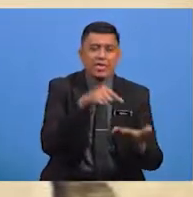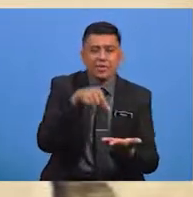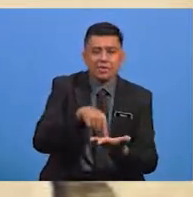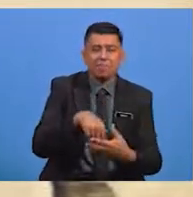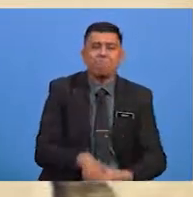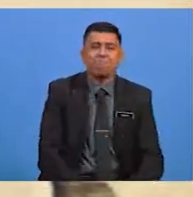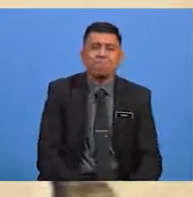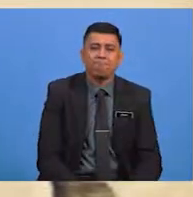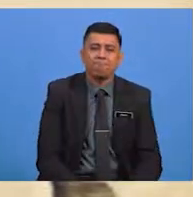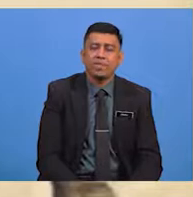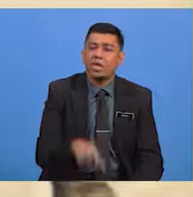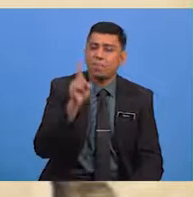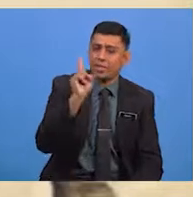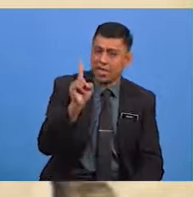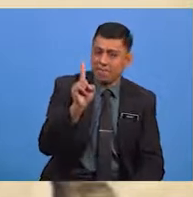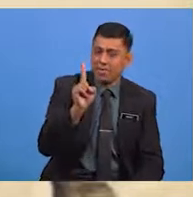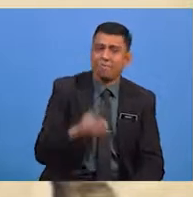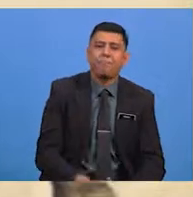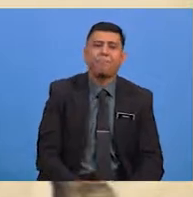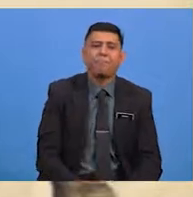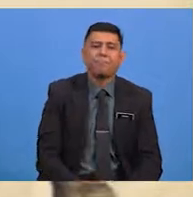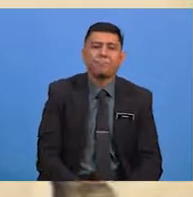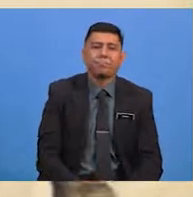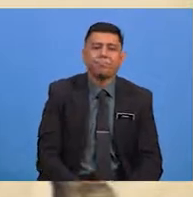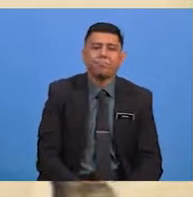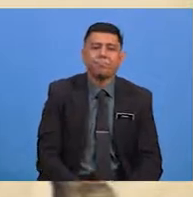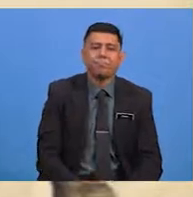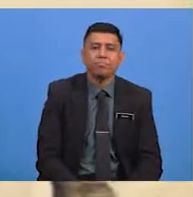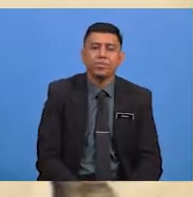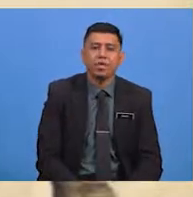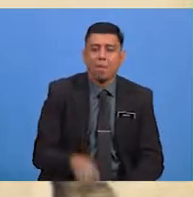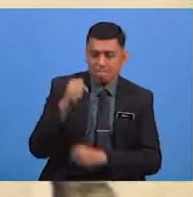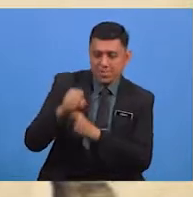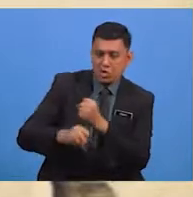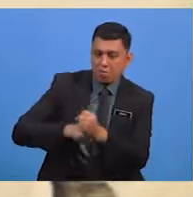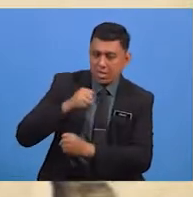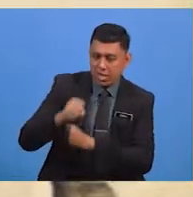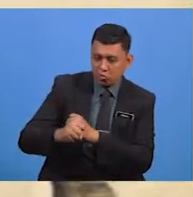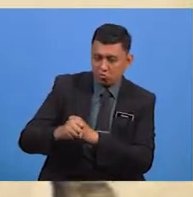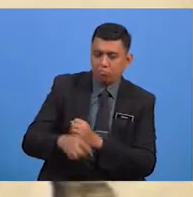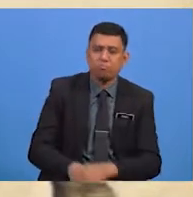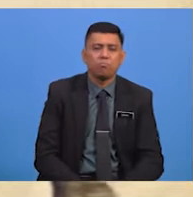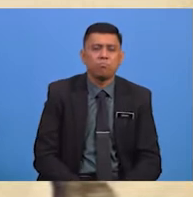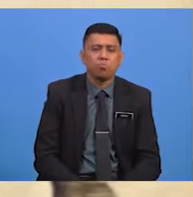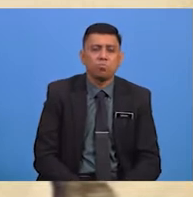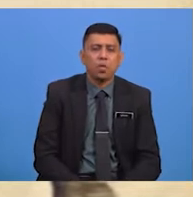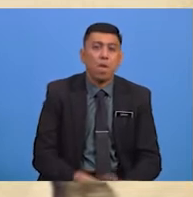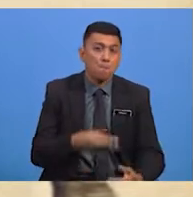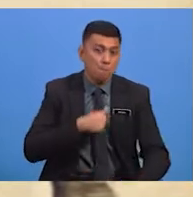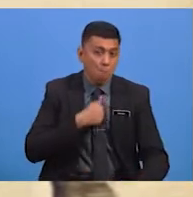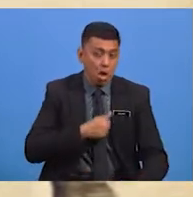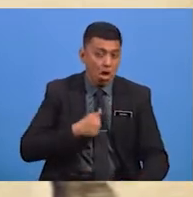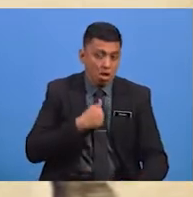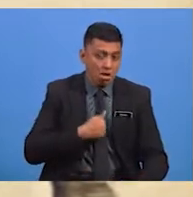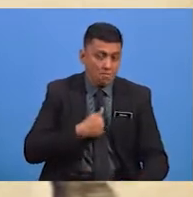Ini Nilai Yang Pertama Ialah Nilai Bersopan Santun Penyair Memohon